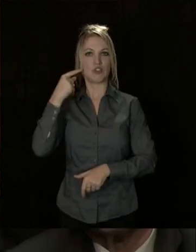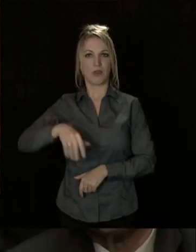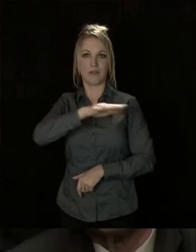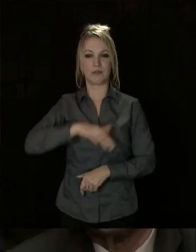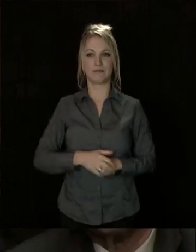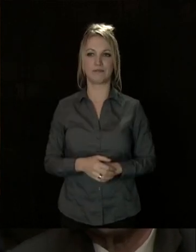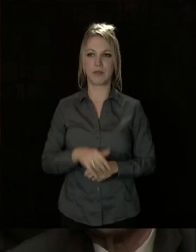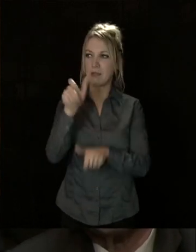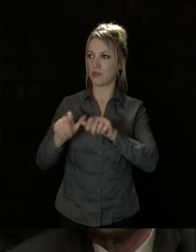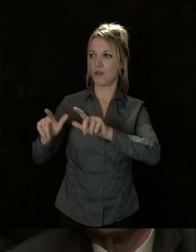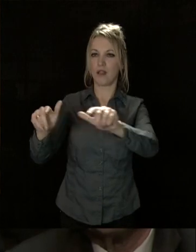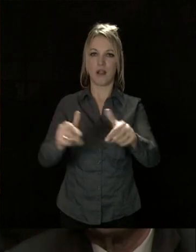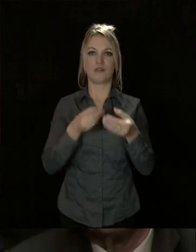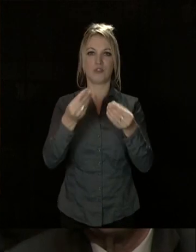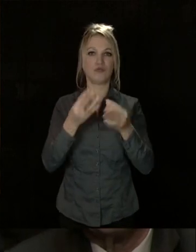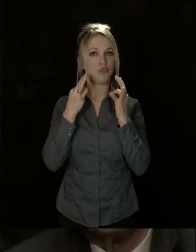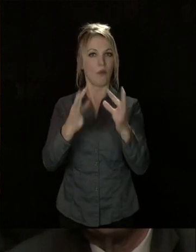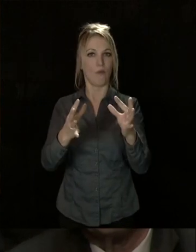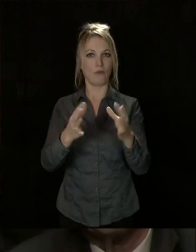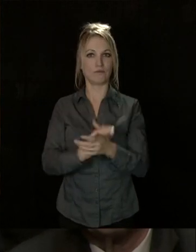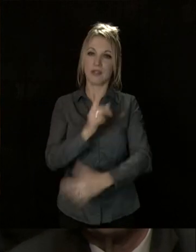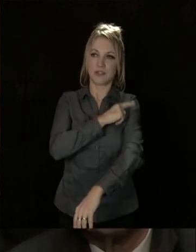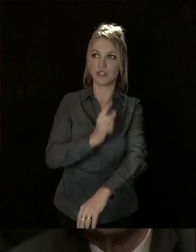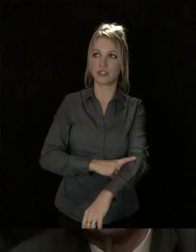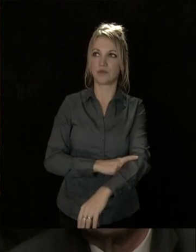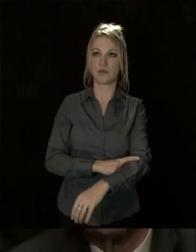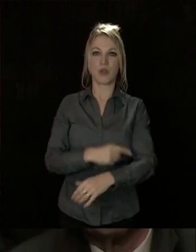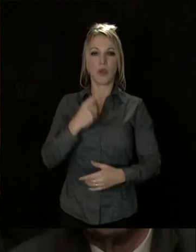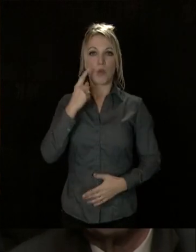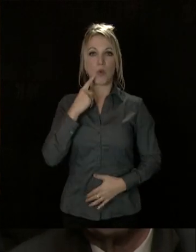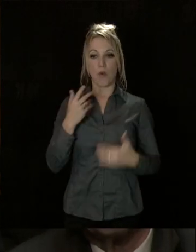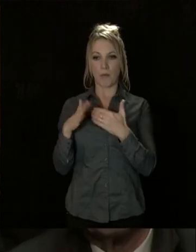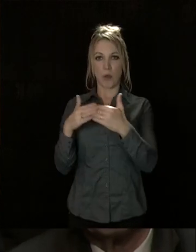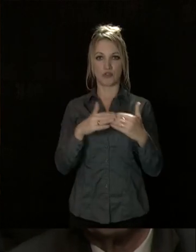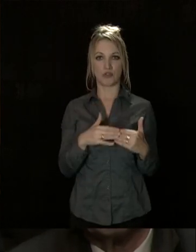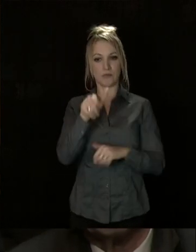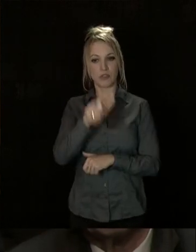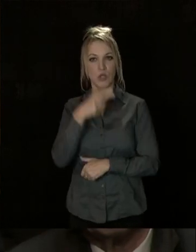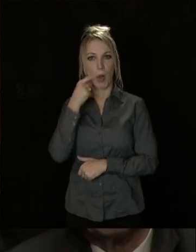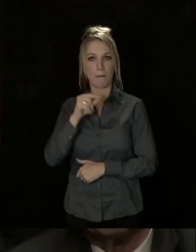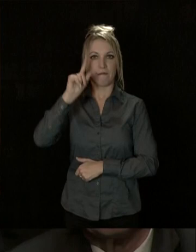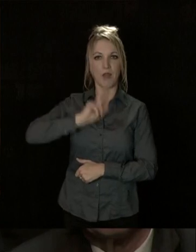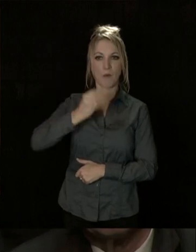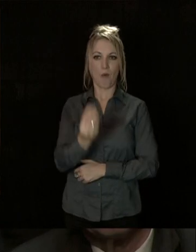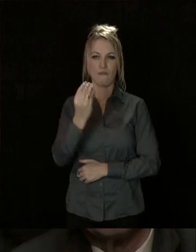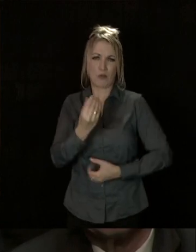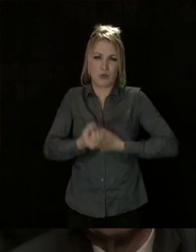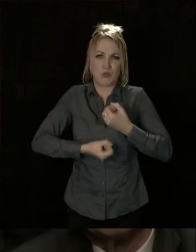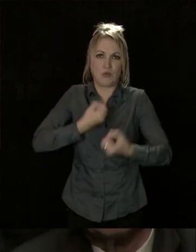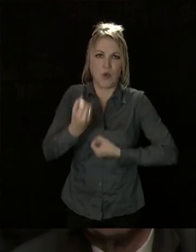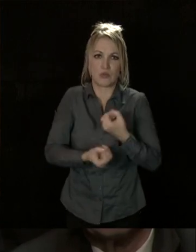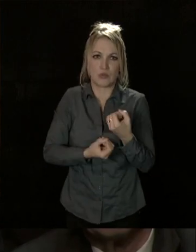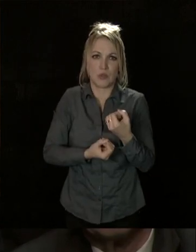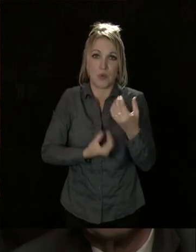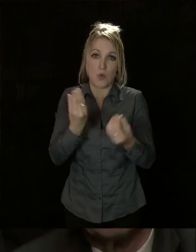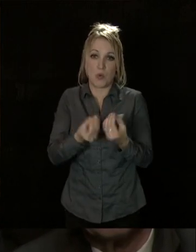Beaucoup d'entre vous ont choisi de donner leur temps, leur énergie pour être aux côtés d'hommes, de femmes et d'enfants qui souffrent et qui parfois